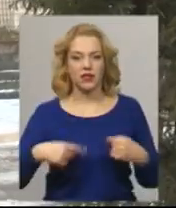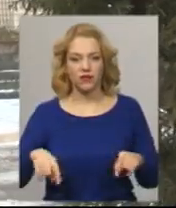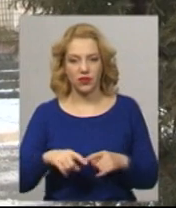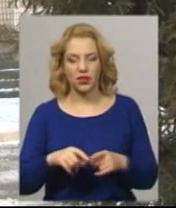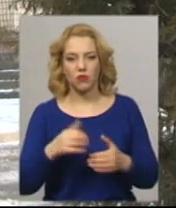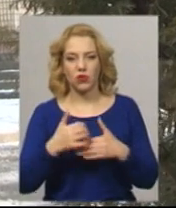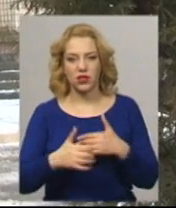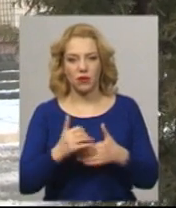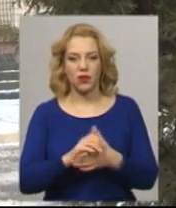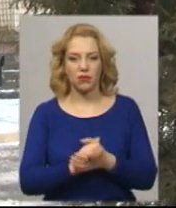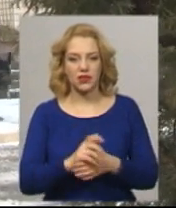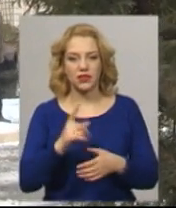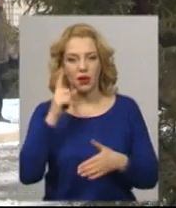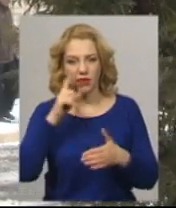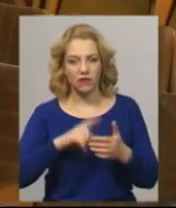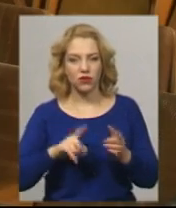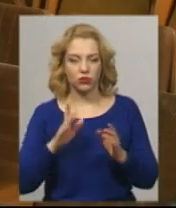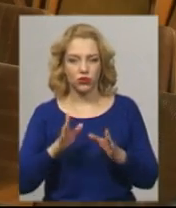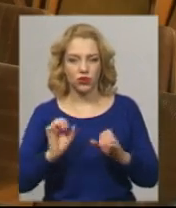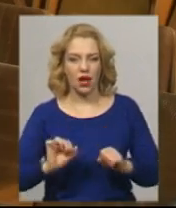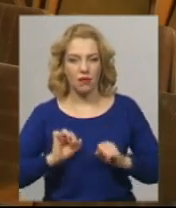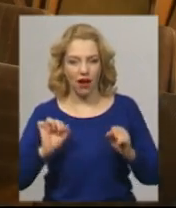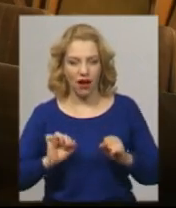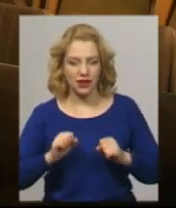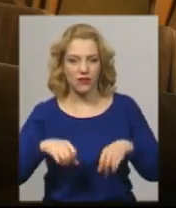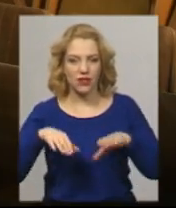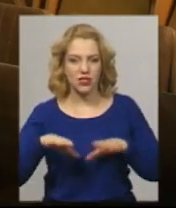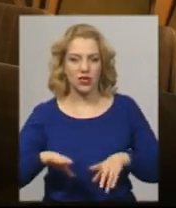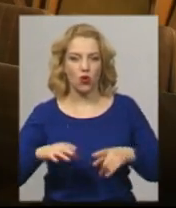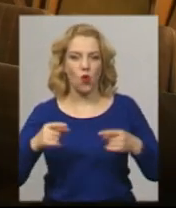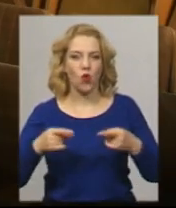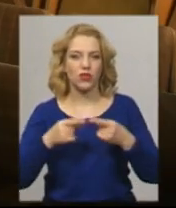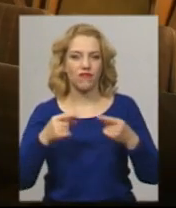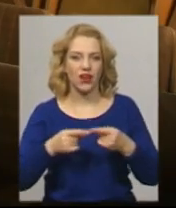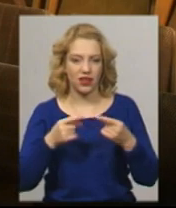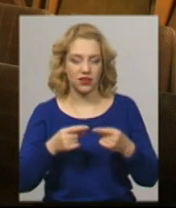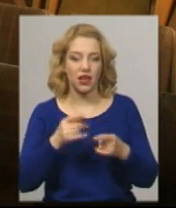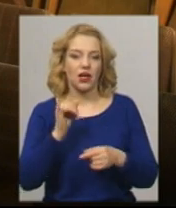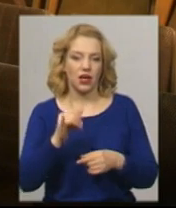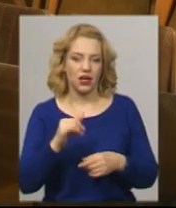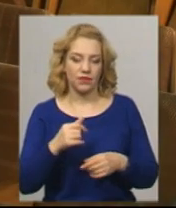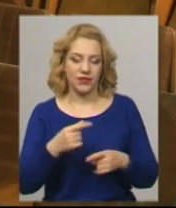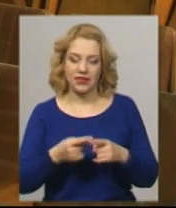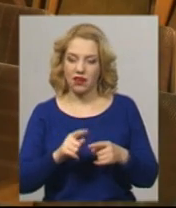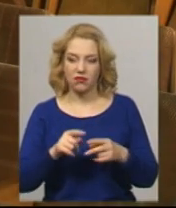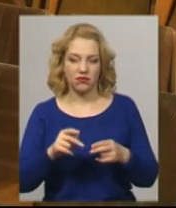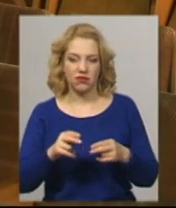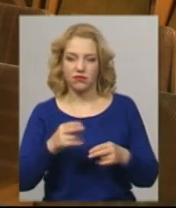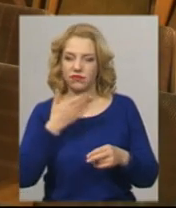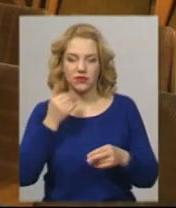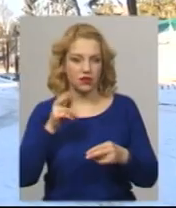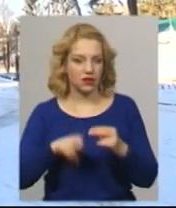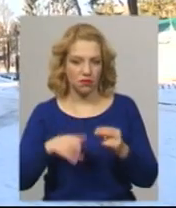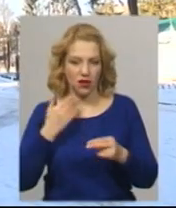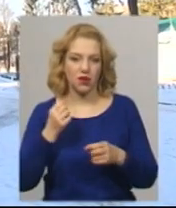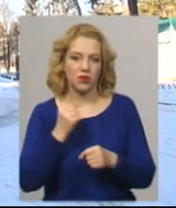примирення запевнили, намагатимуться розв'язати конфлікт. Конфлікт не вичерпаний і працювати над цим конфліктом нам ще прийдеться багато